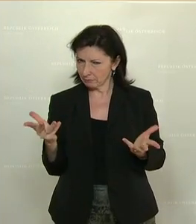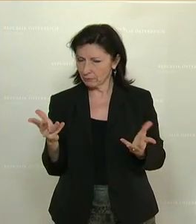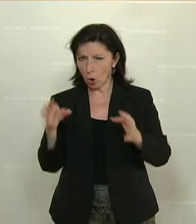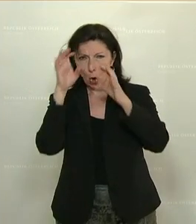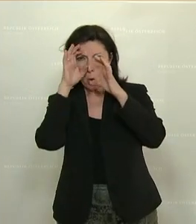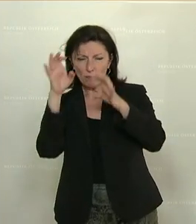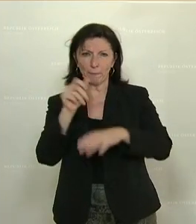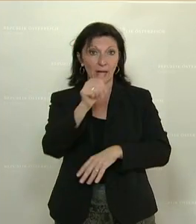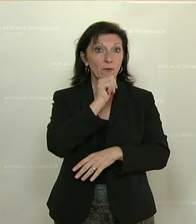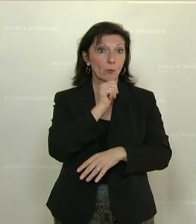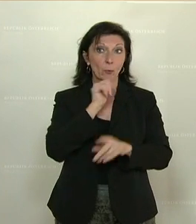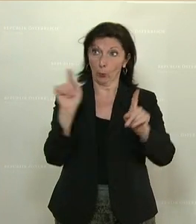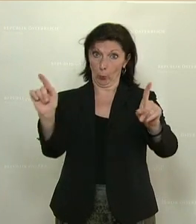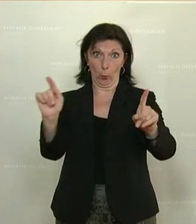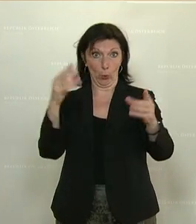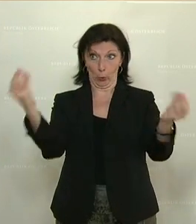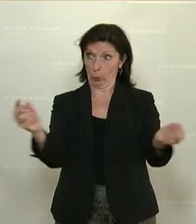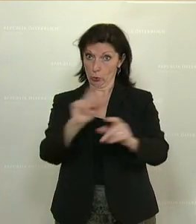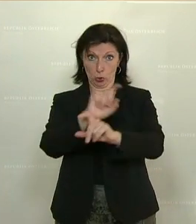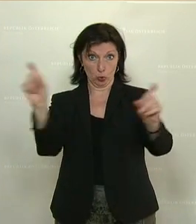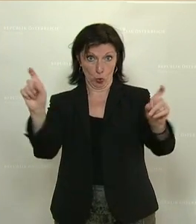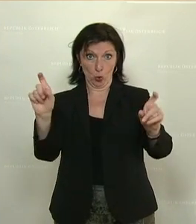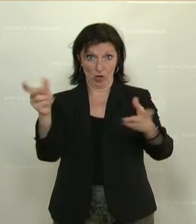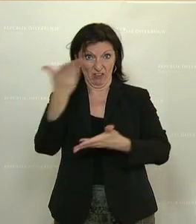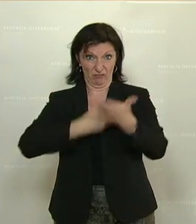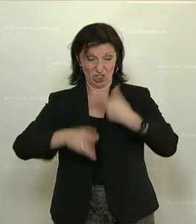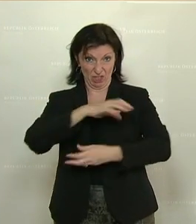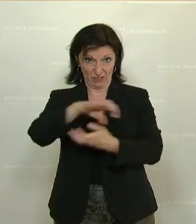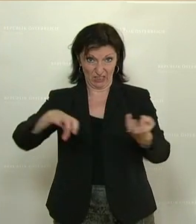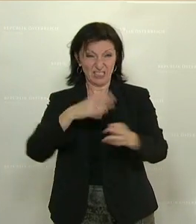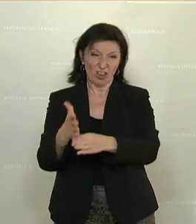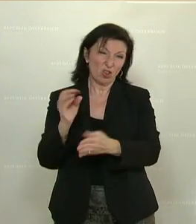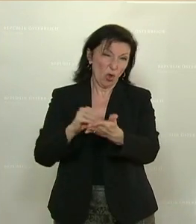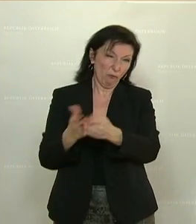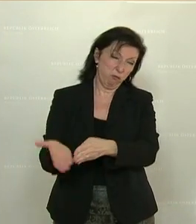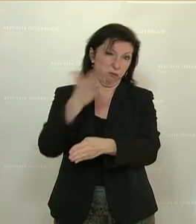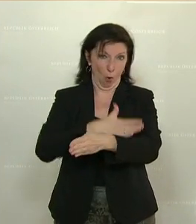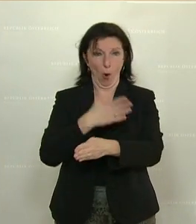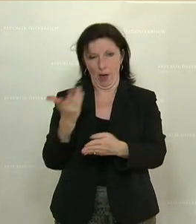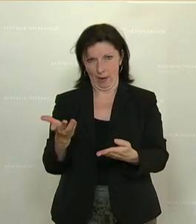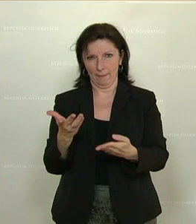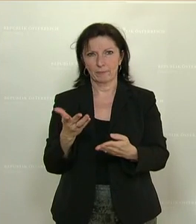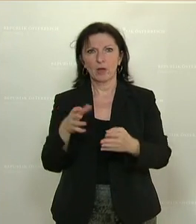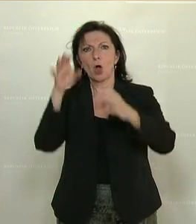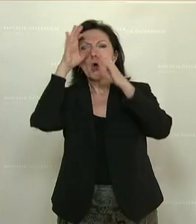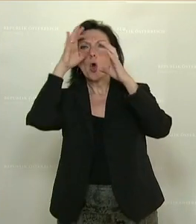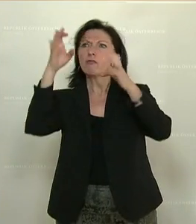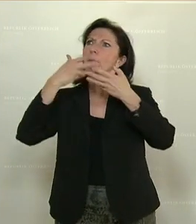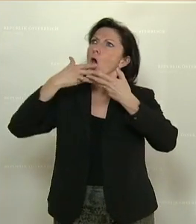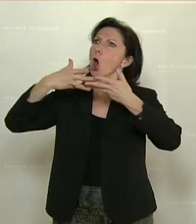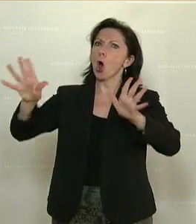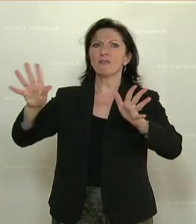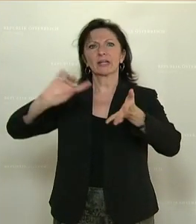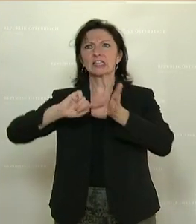ÖVP und Grünen verursachten Corona-Wirtschaftskrise. Während die ÖVP der Öffentlichkeit die heile